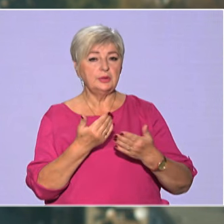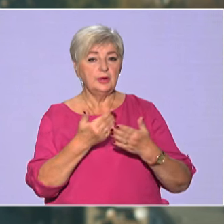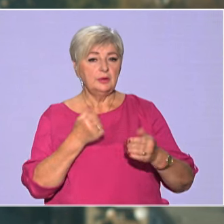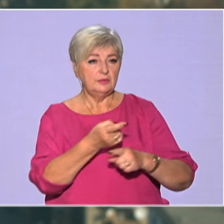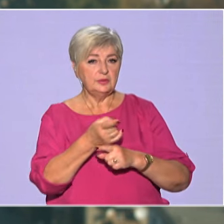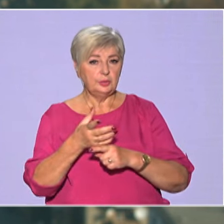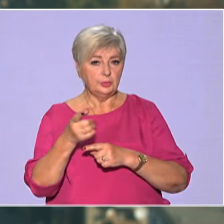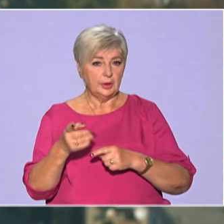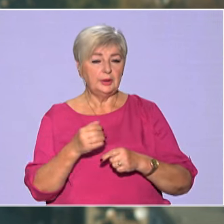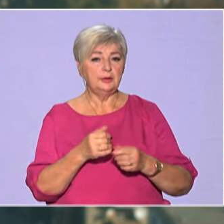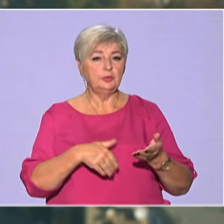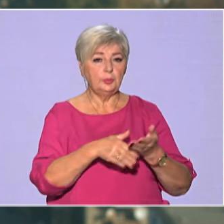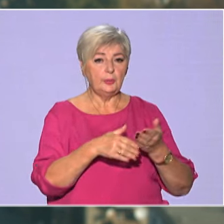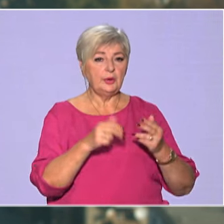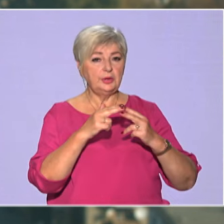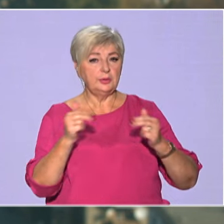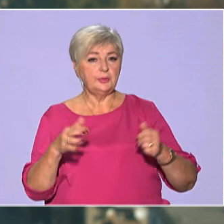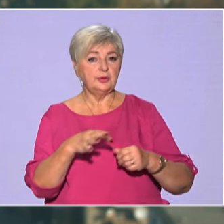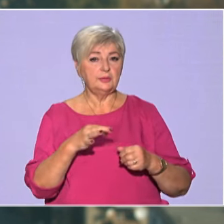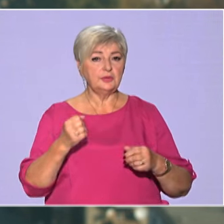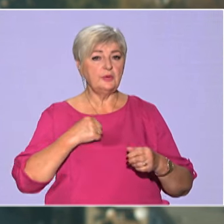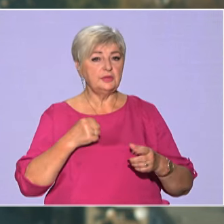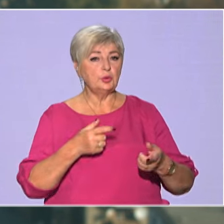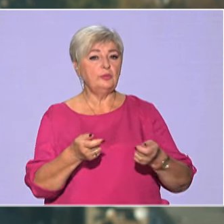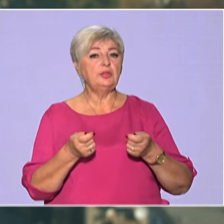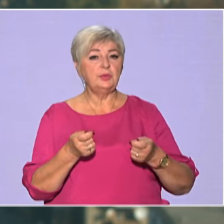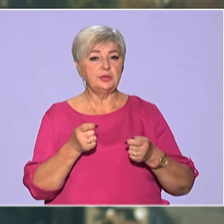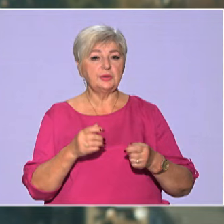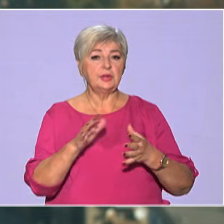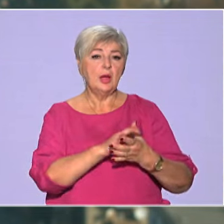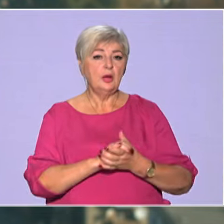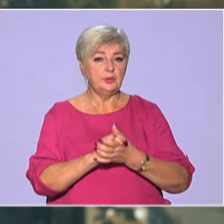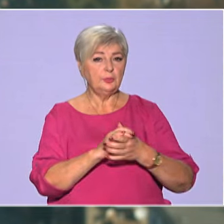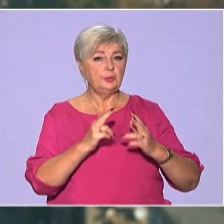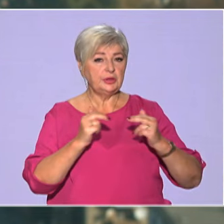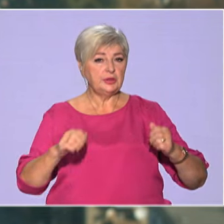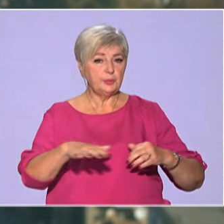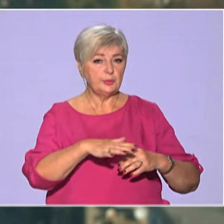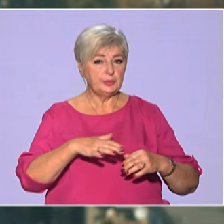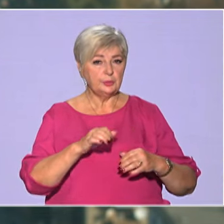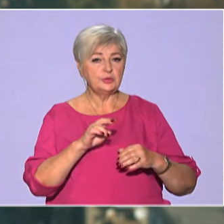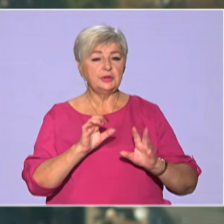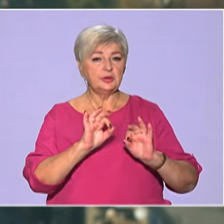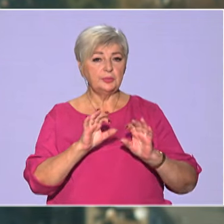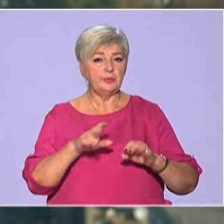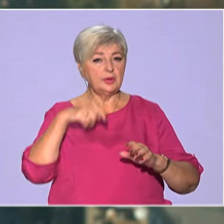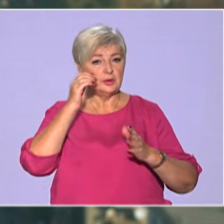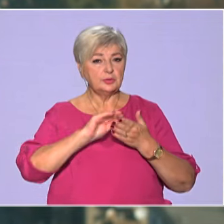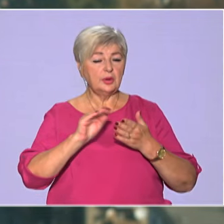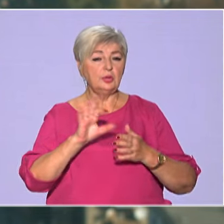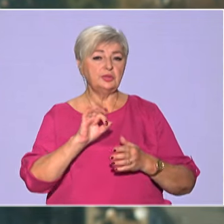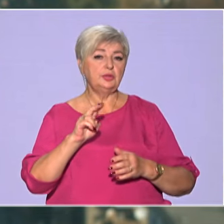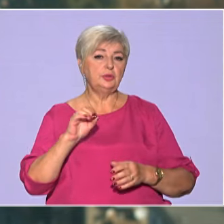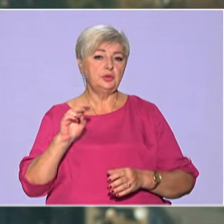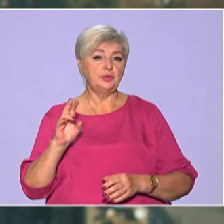ушкоджень. Допомагає Дніпропетровська обласна військова адміністрація громади Дніпропетровщини, розповідає журналіст Олексій